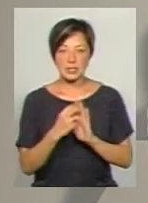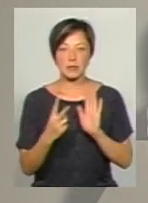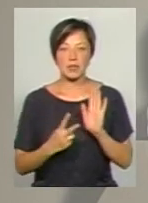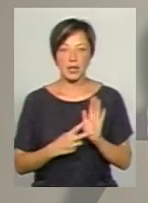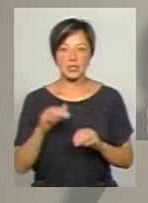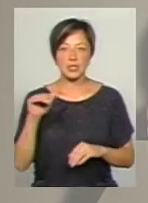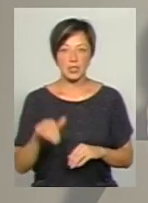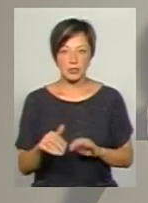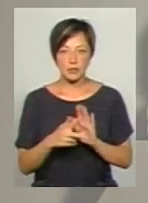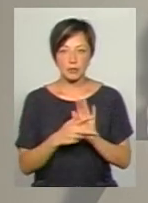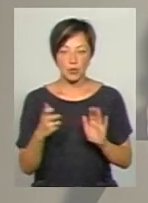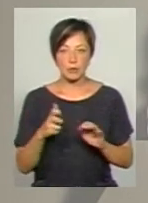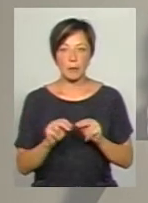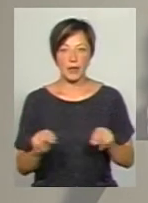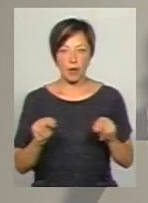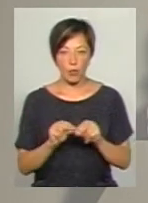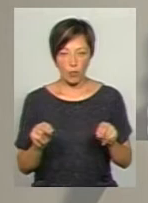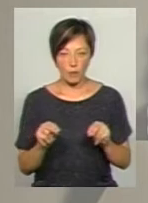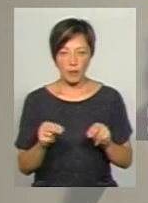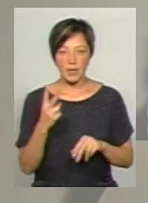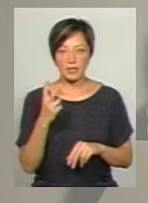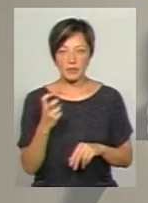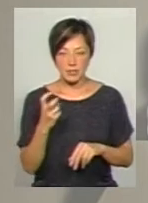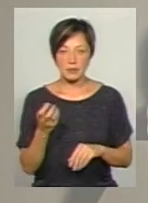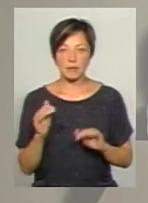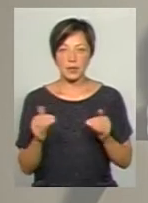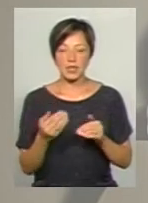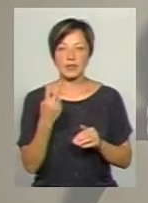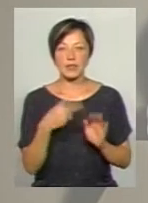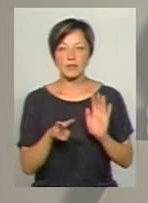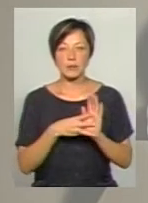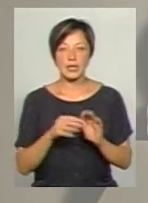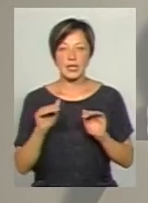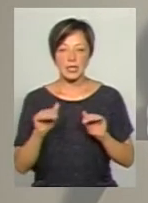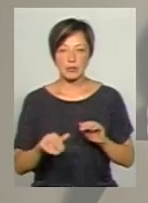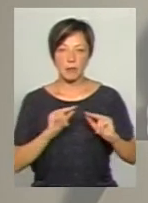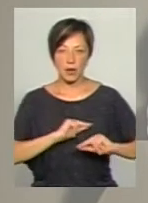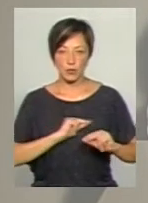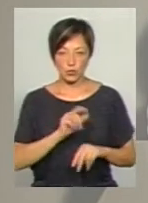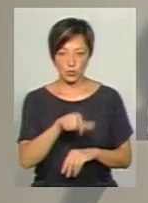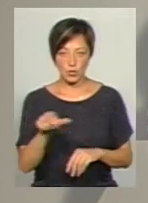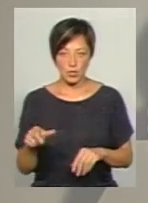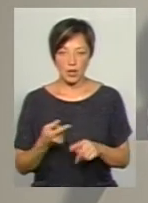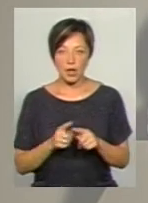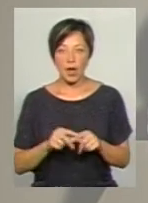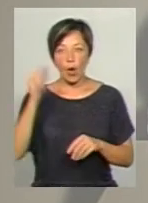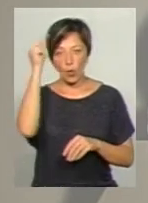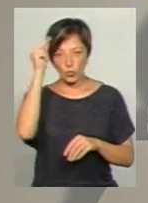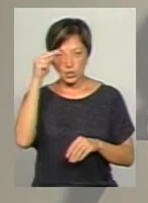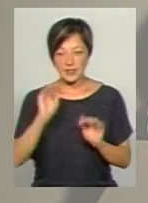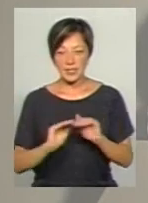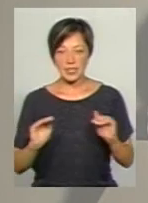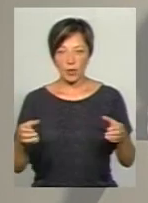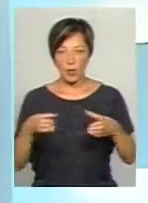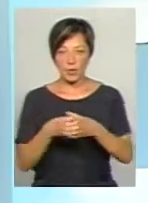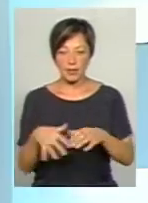тисячами 800 педагогами, тобто на 200 менше, і 28 тисячами працюючими. Тобто учнівський контингент,